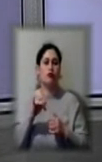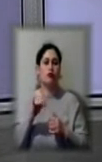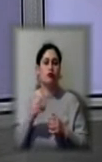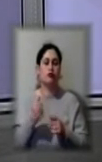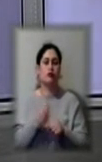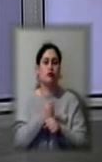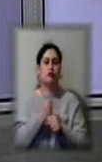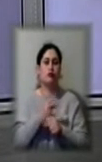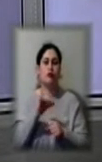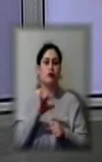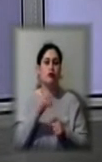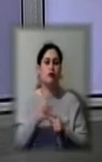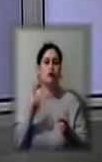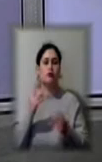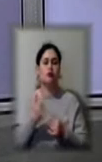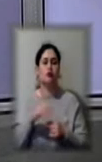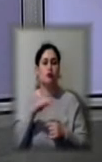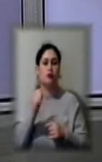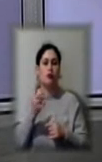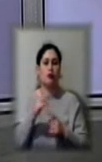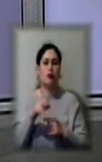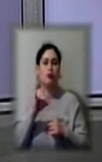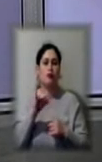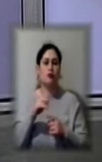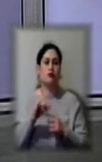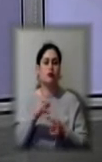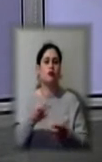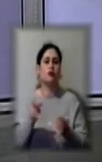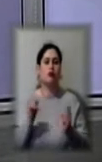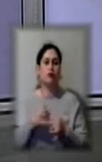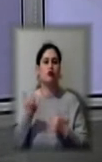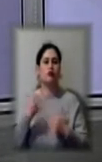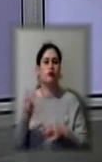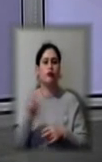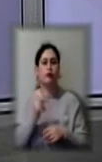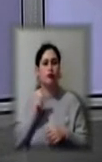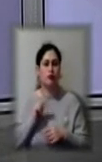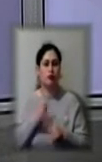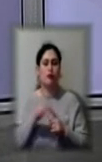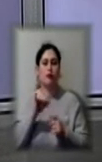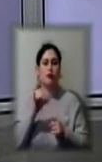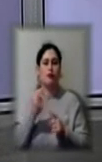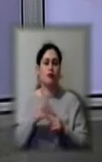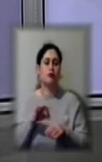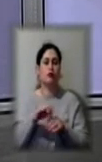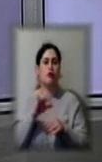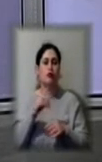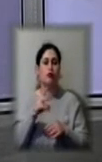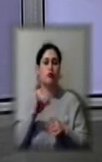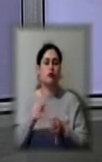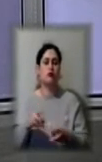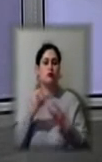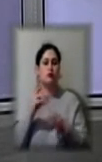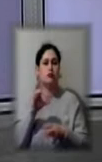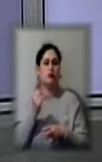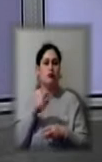«Станцює зі мною танго» або «В Париж через балкон» триває два тижні. Репетиції відбуваються онлайн через скайп. Виставу готують задля